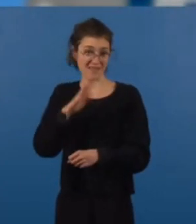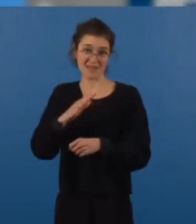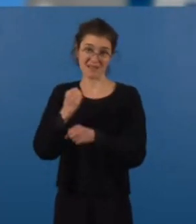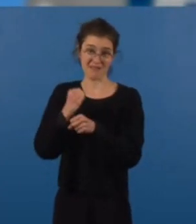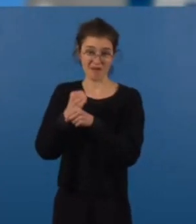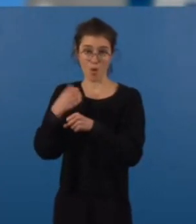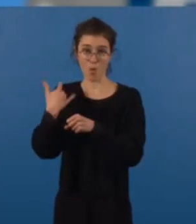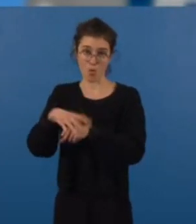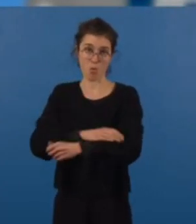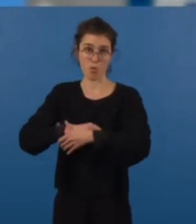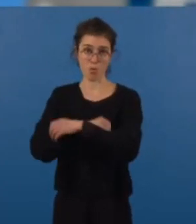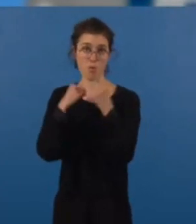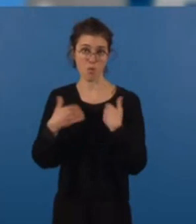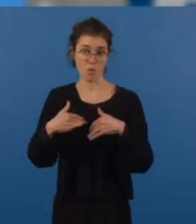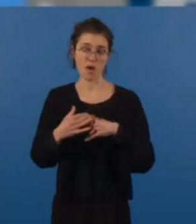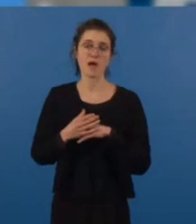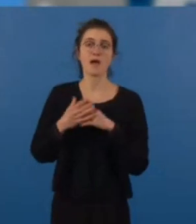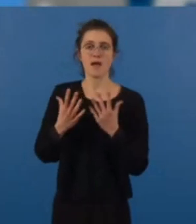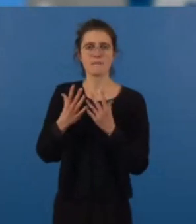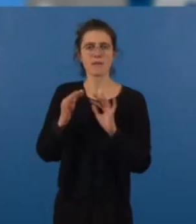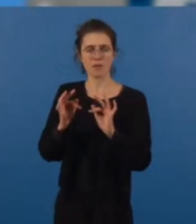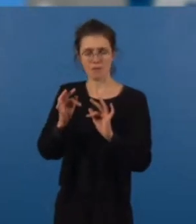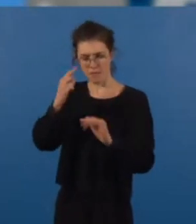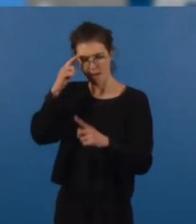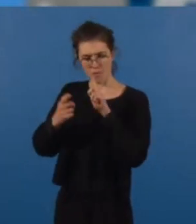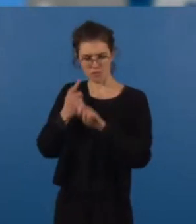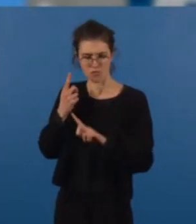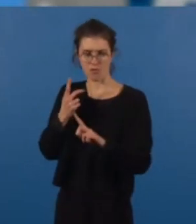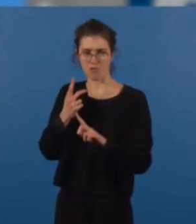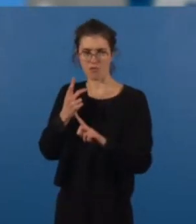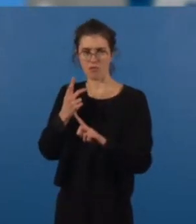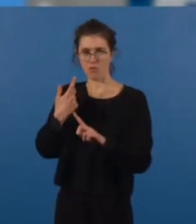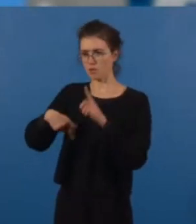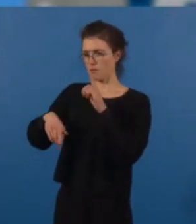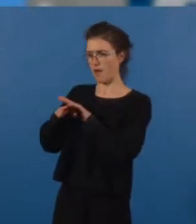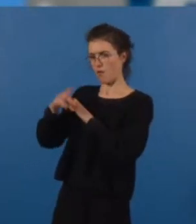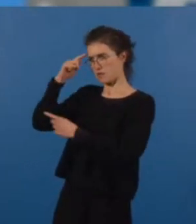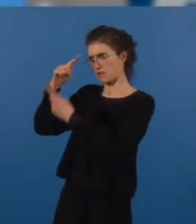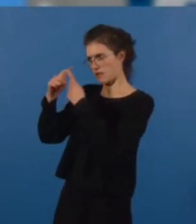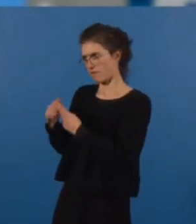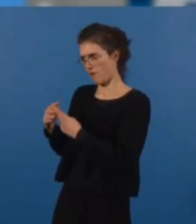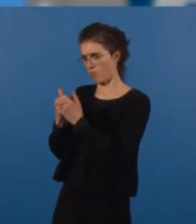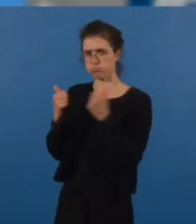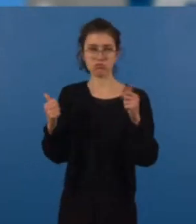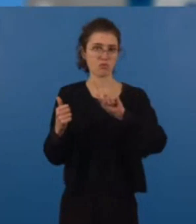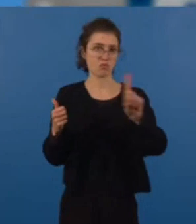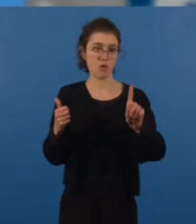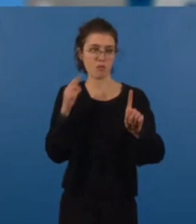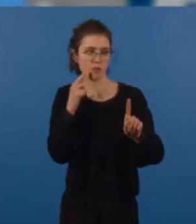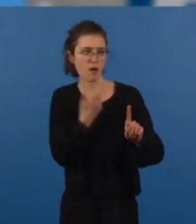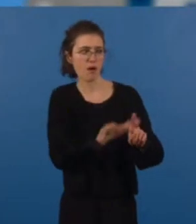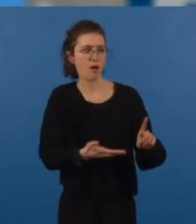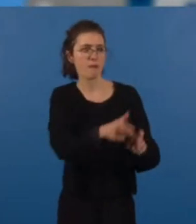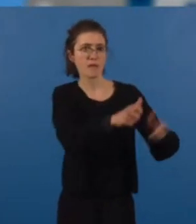Veillons tout de même à ne pas être en contradiction avec nos objectifs en prenant d'un côté plus personne à la rue et,